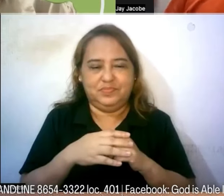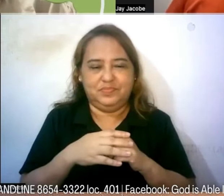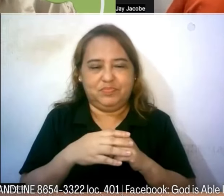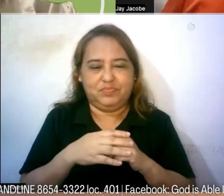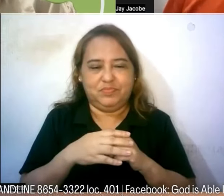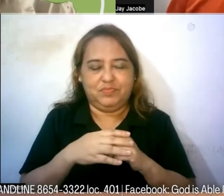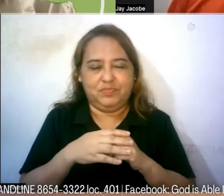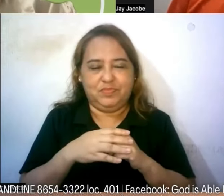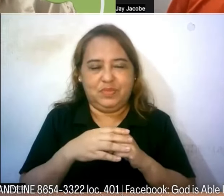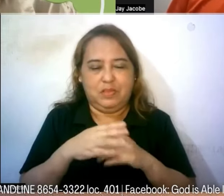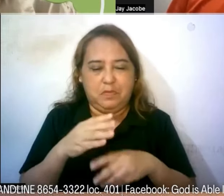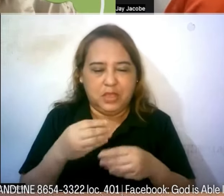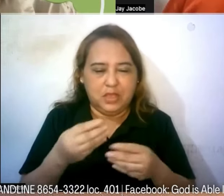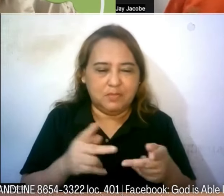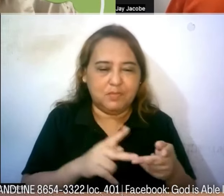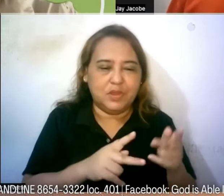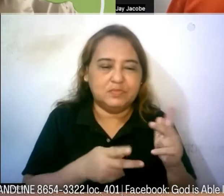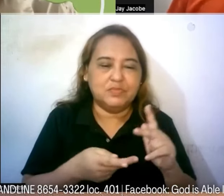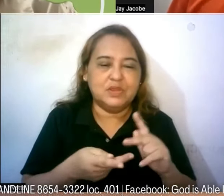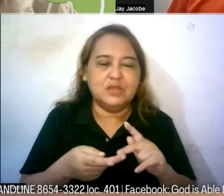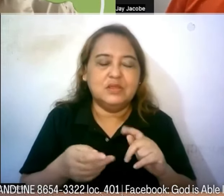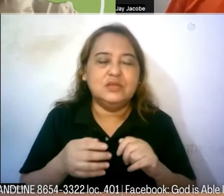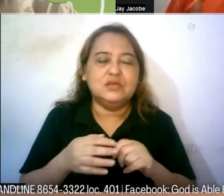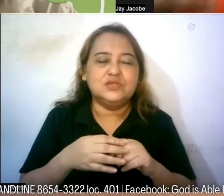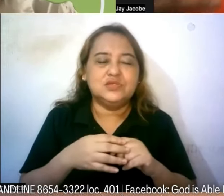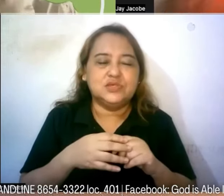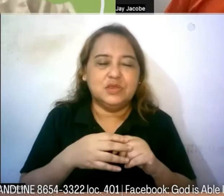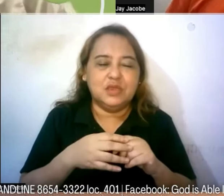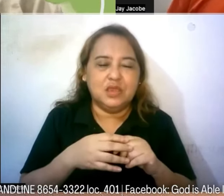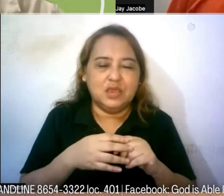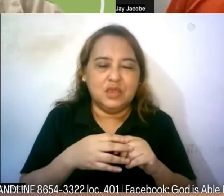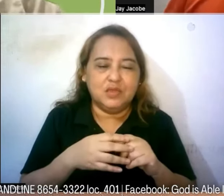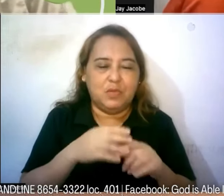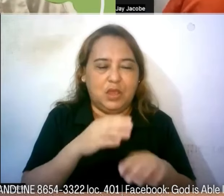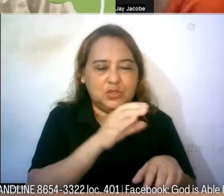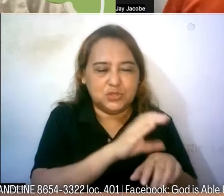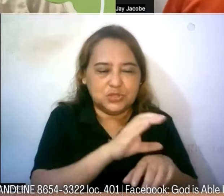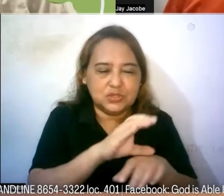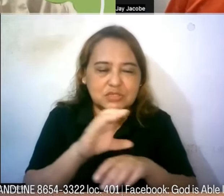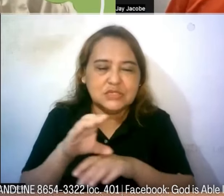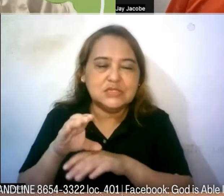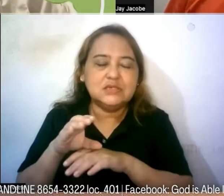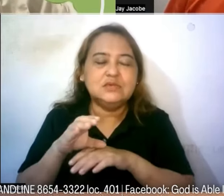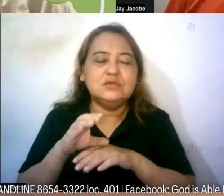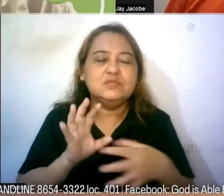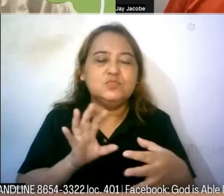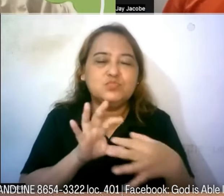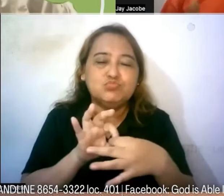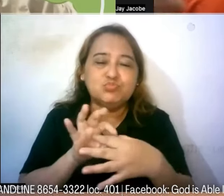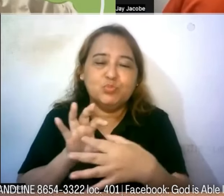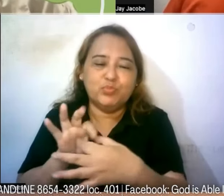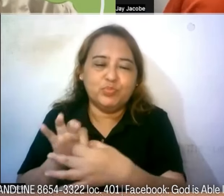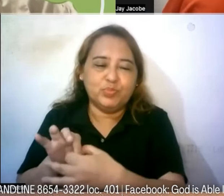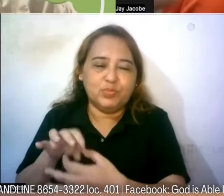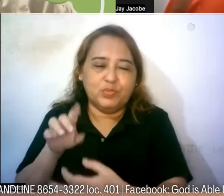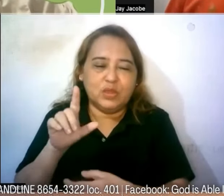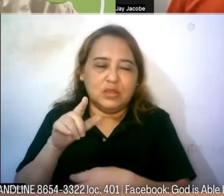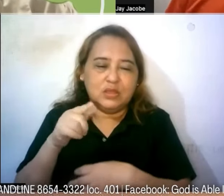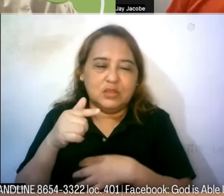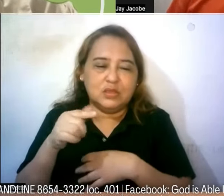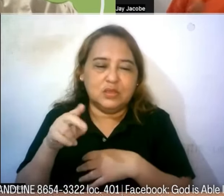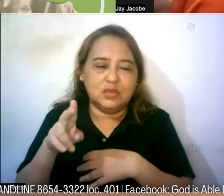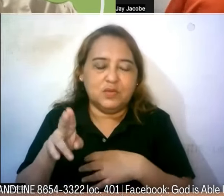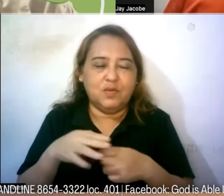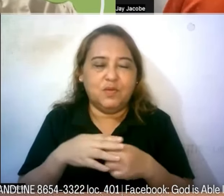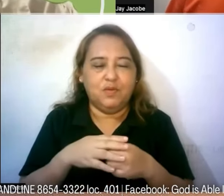bibigyan ng partnership at makikiisa po ang bawat churches ang LGU at ang ibang mga PWU